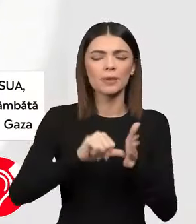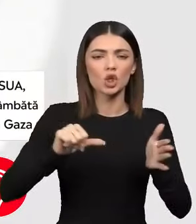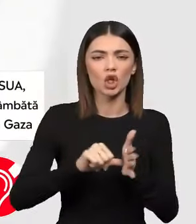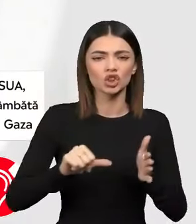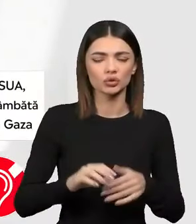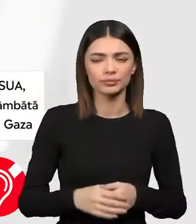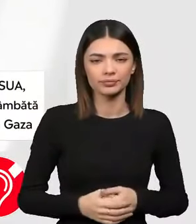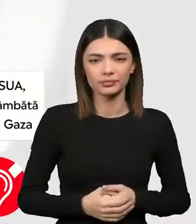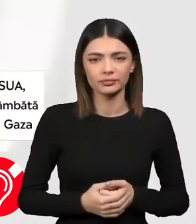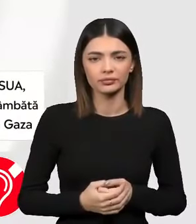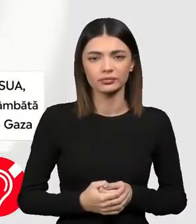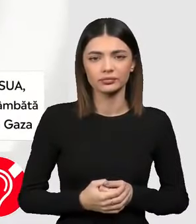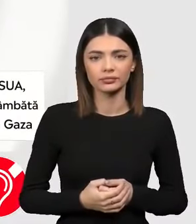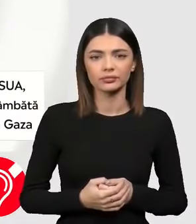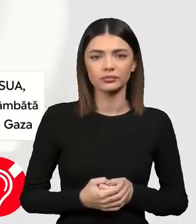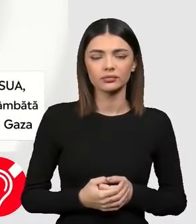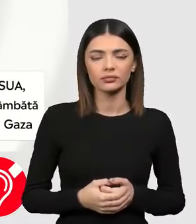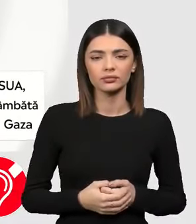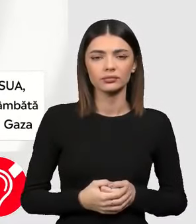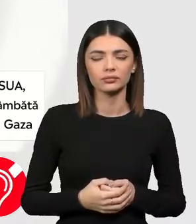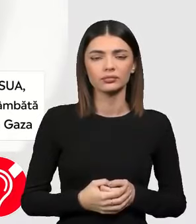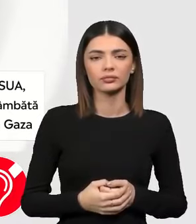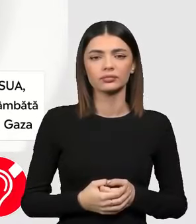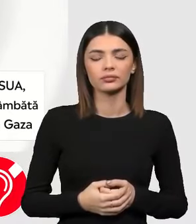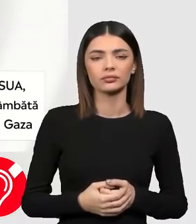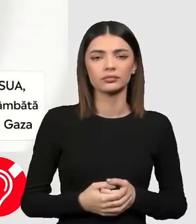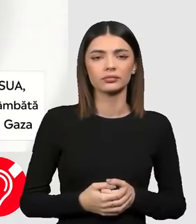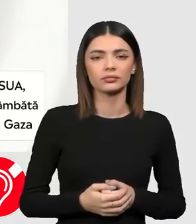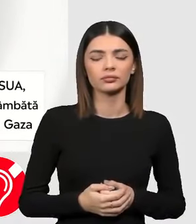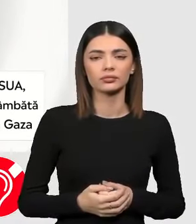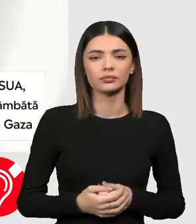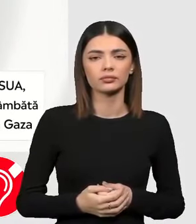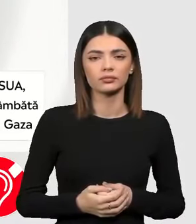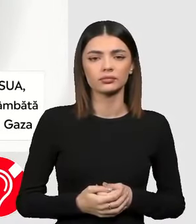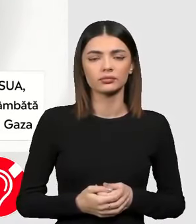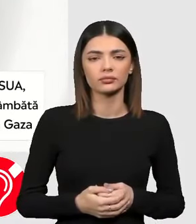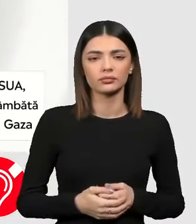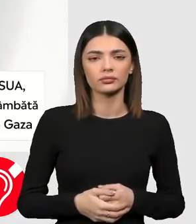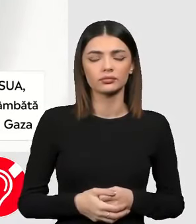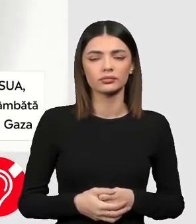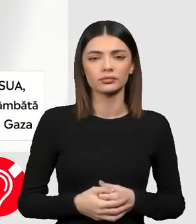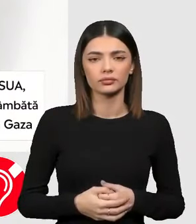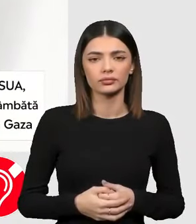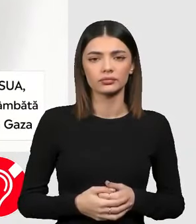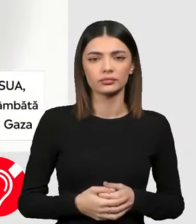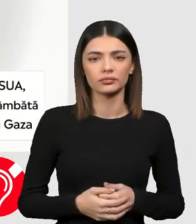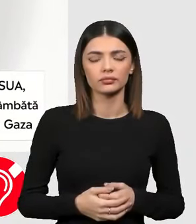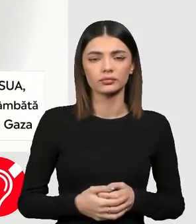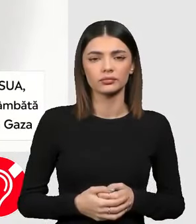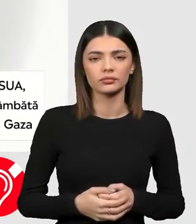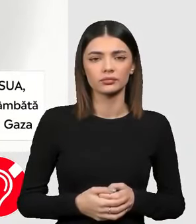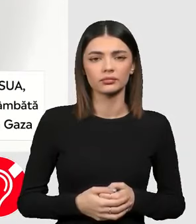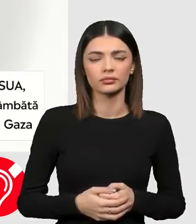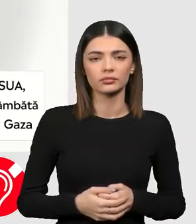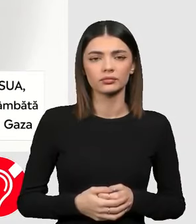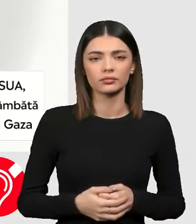la acest tur de forță în Orientul Mijlociu și cu prima lui întâlnire cu Recep Erdogan, care știm care este poziția lui față